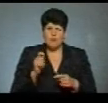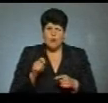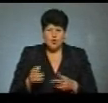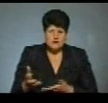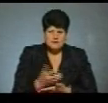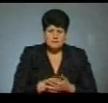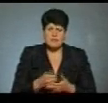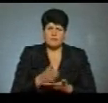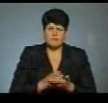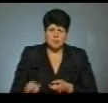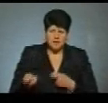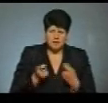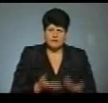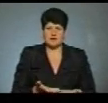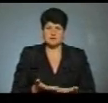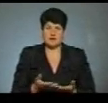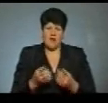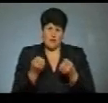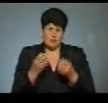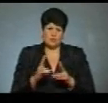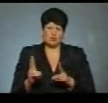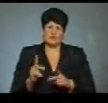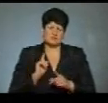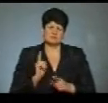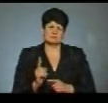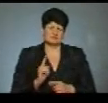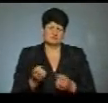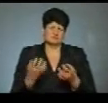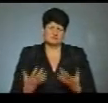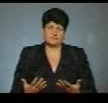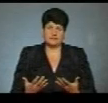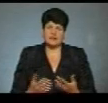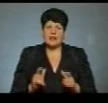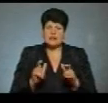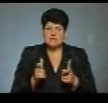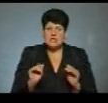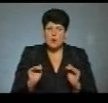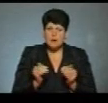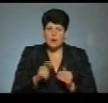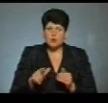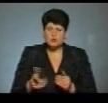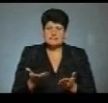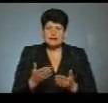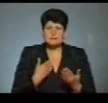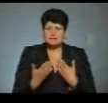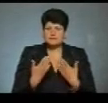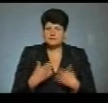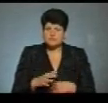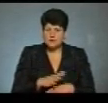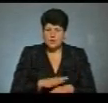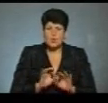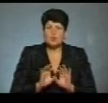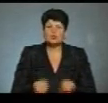зібрати, але і хліб завезти. А деякі просто зубі катаються. У Почаєві карантинні обмеження люди, з якими ми поспілкувалися,